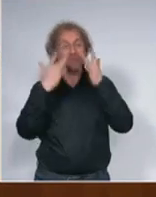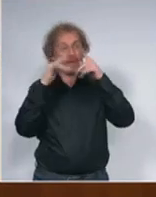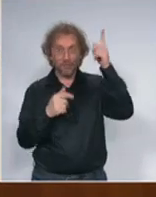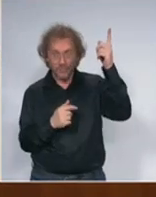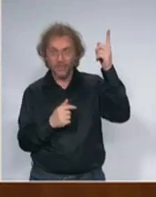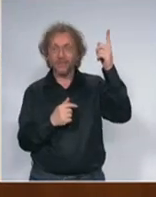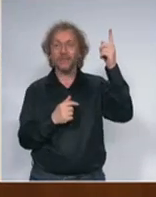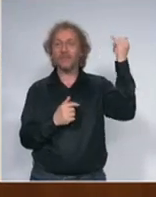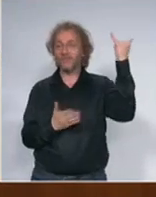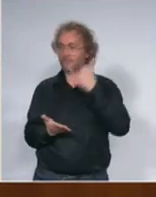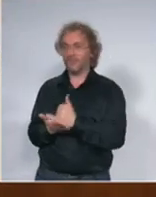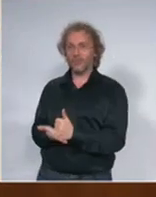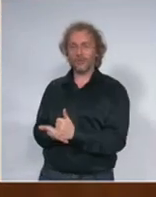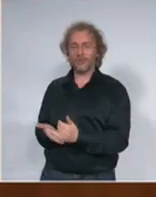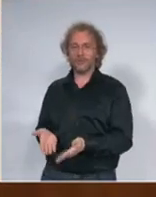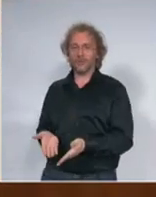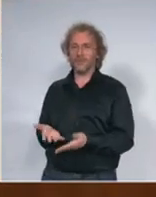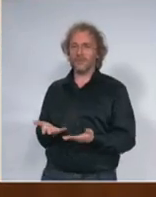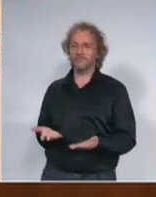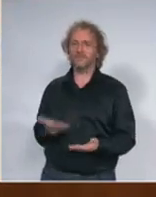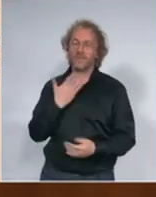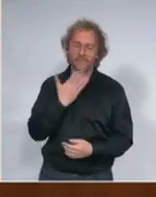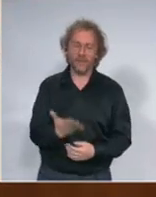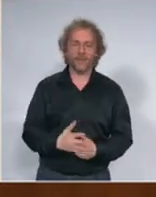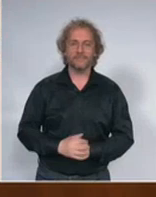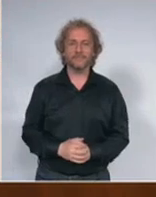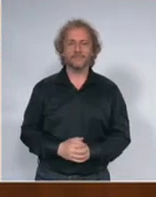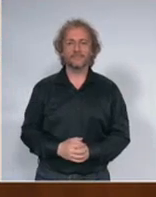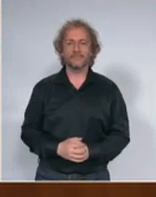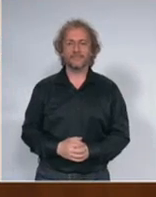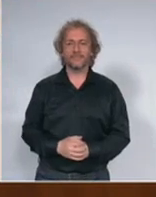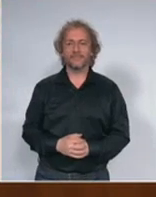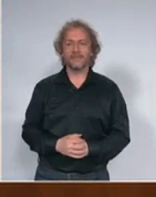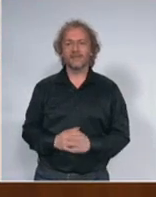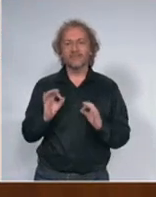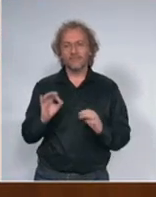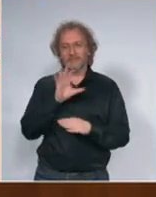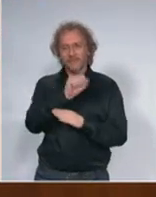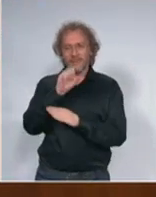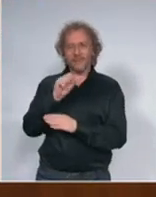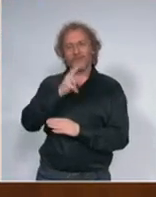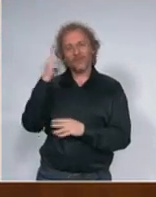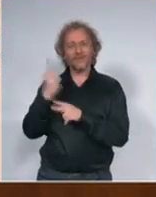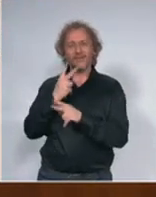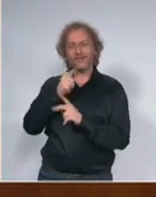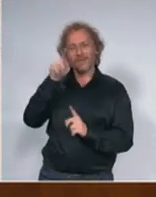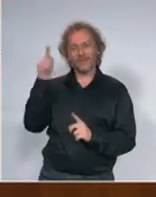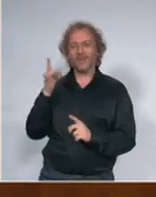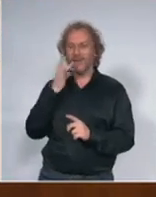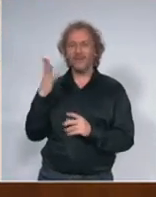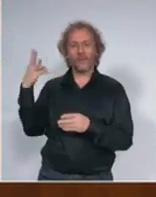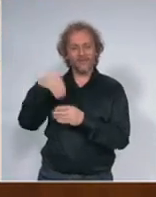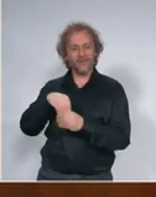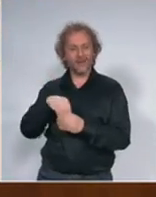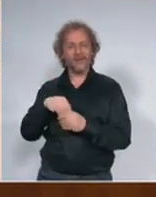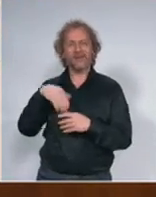putuju i dođu do ovde Hvala također možda sigurno ste primetili da u nekim drugim zemljama kada je uvedeno vanredno stanje naveli